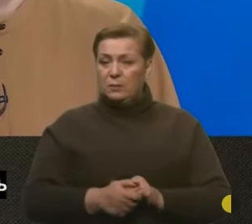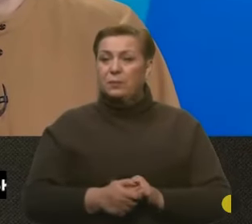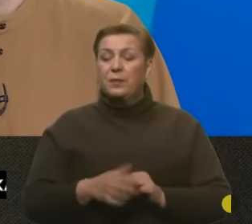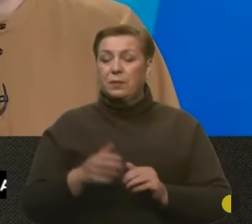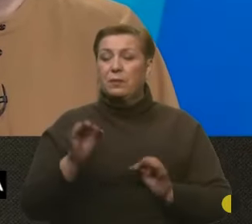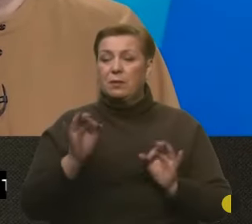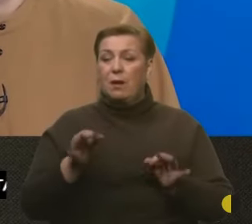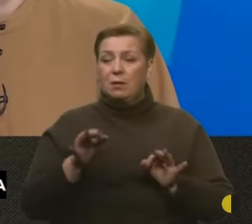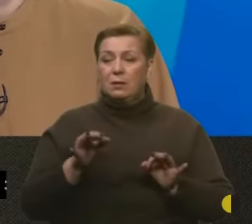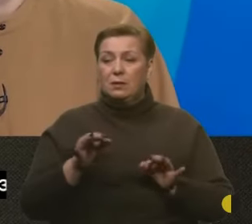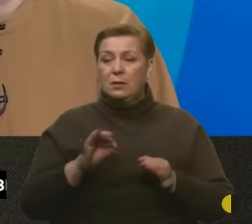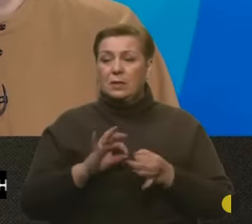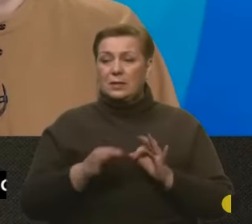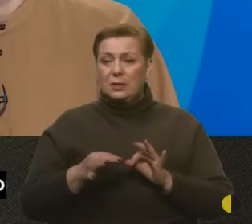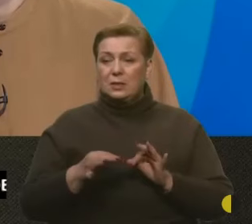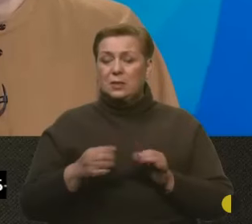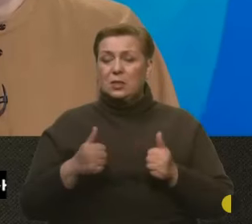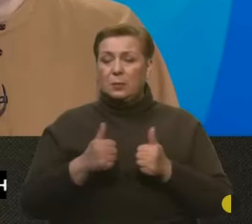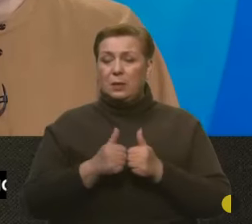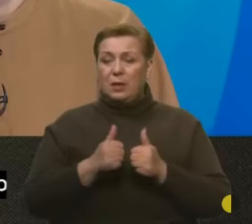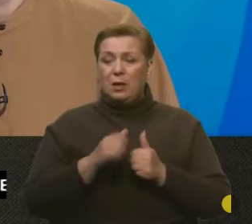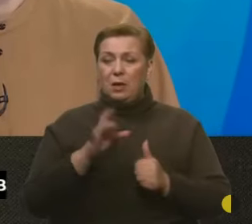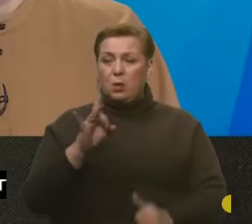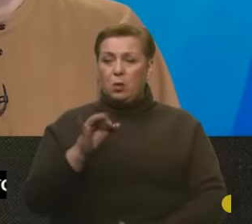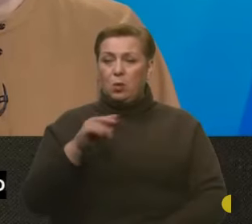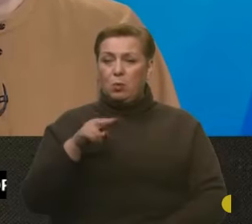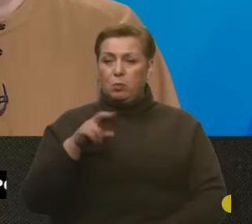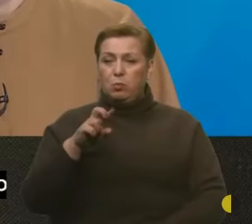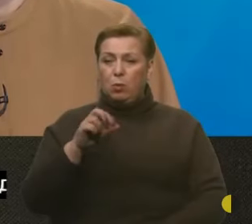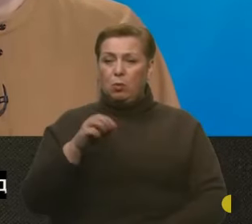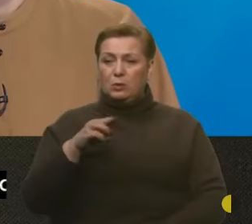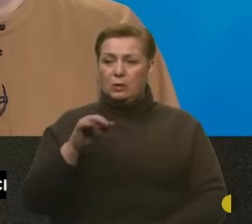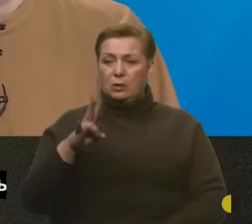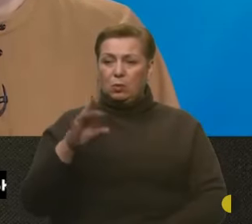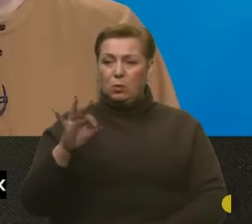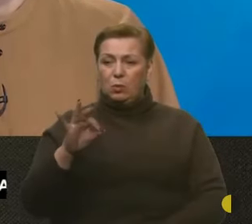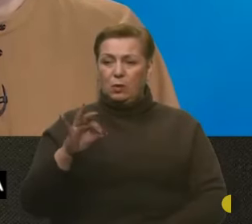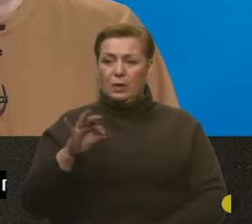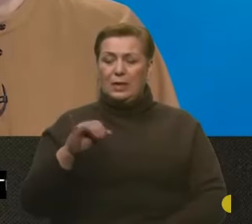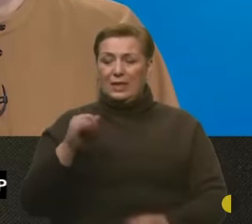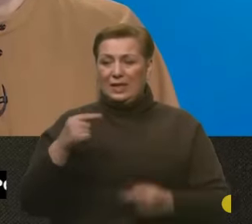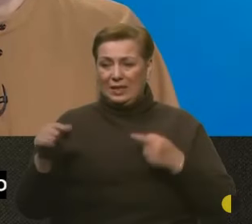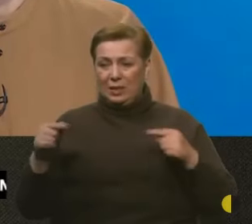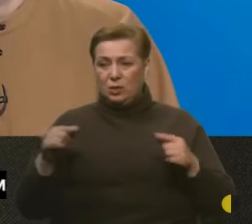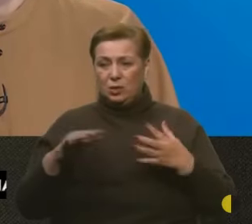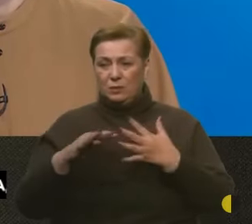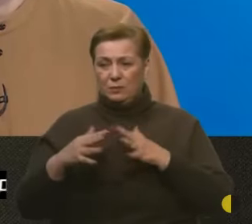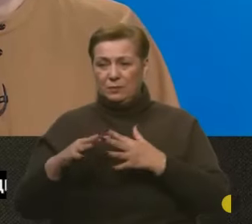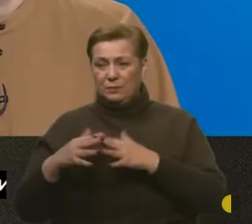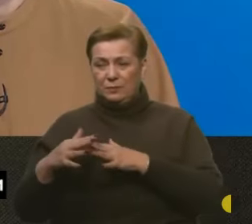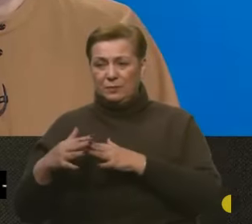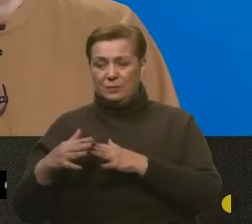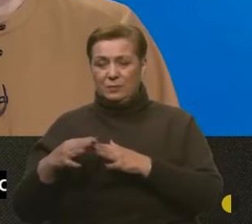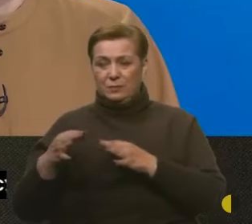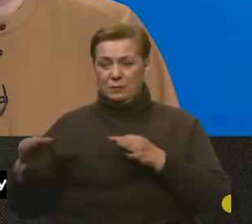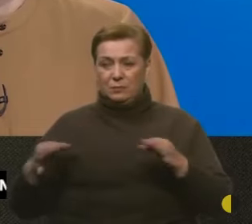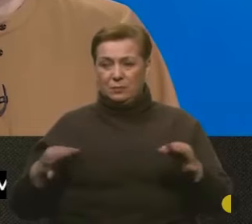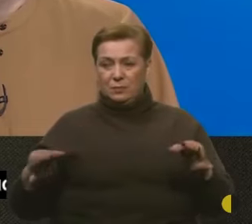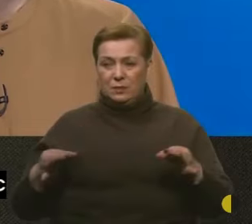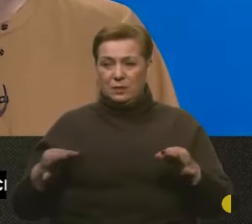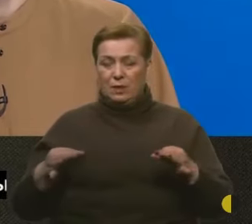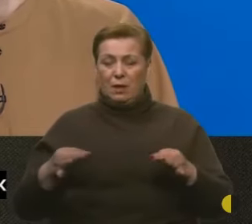Так, найскладніша зараз біля Роботіна. Вони там, Роботіна, і декілька населених пунктів, або точніше те, що від них